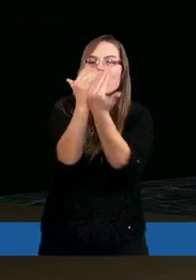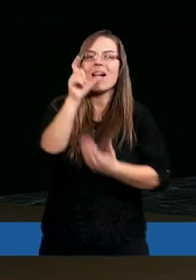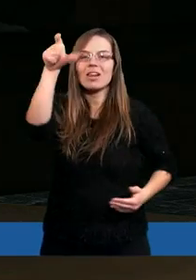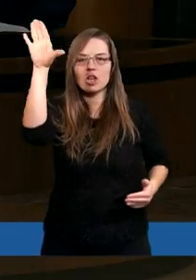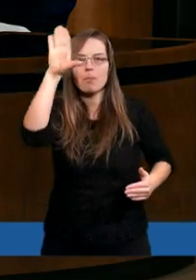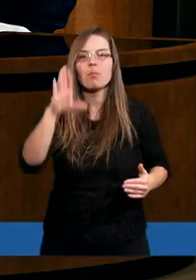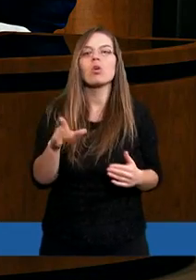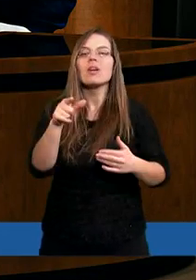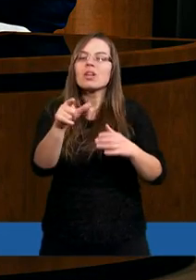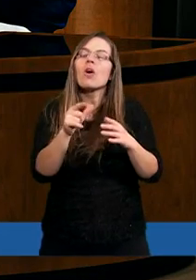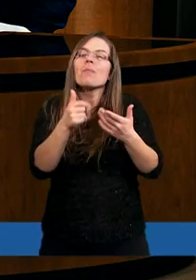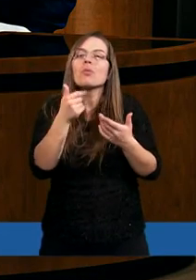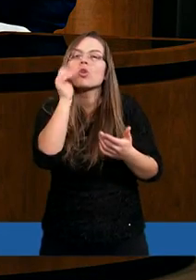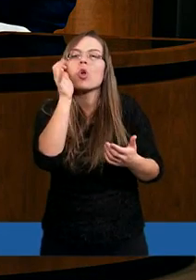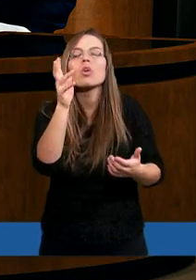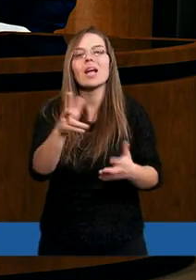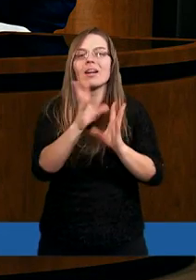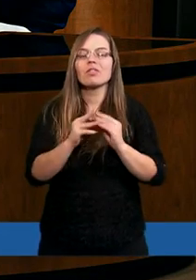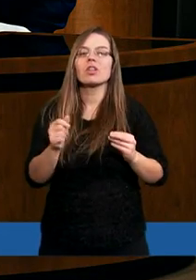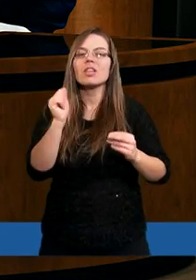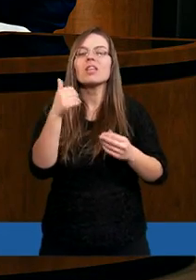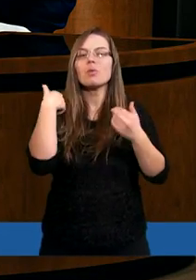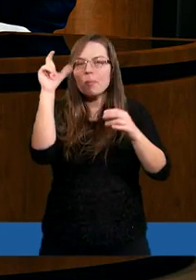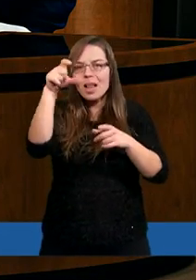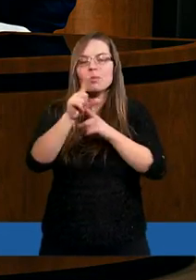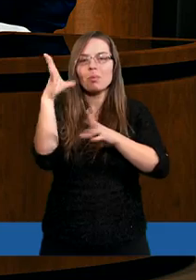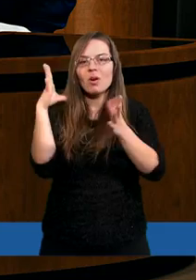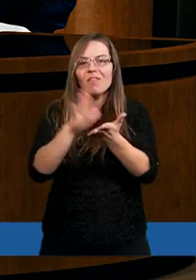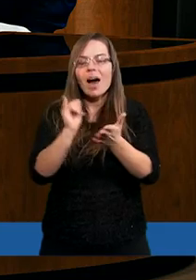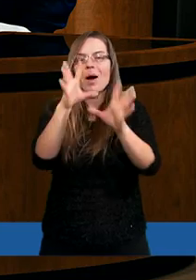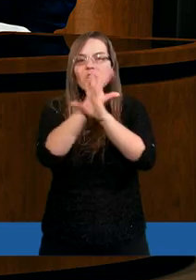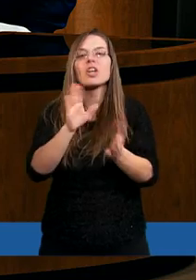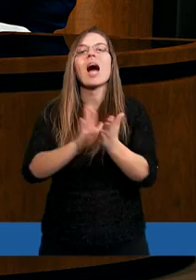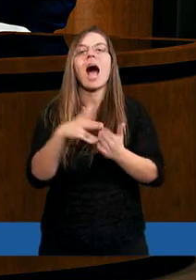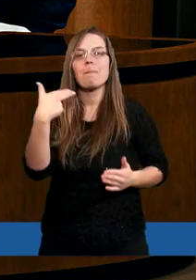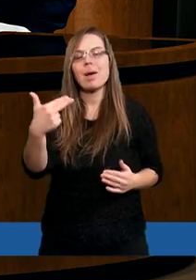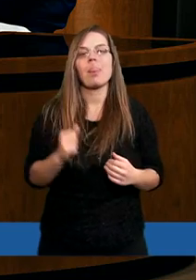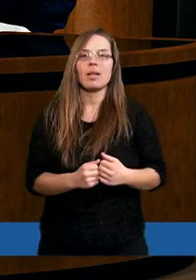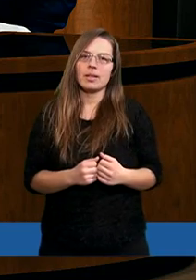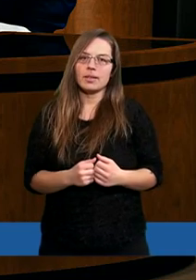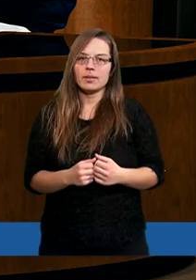lepiej, a za to Panie co tyczy niż Tobie niechaj będzie chwała i cześć na wieki wieczne. Amen.